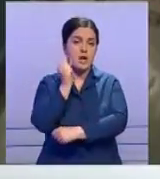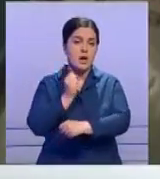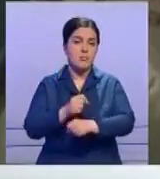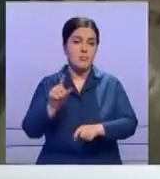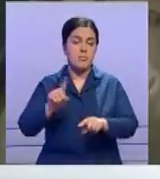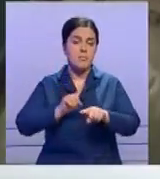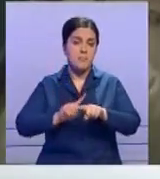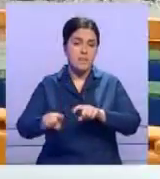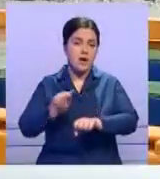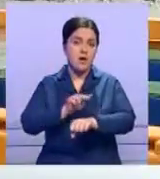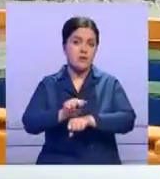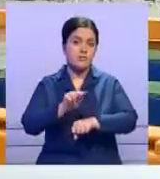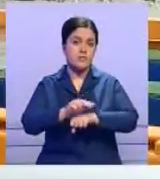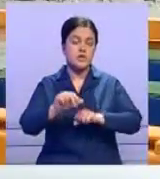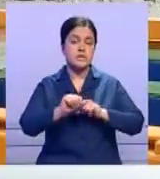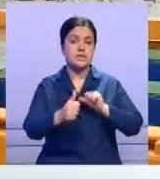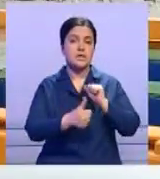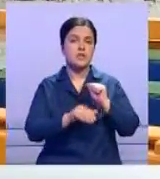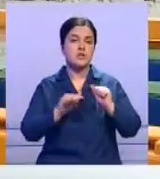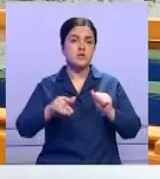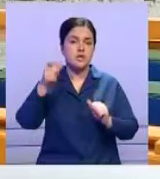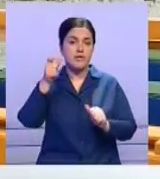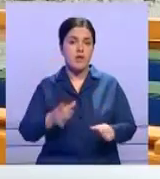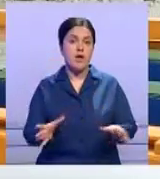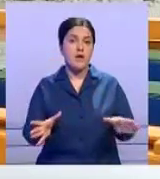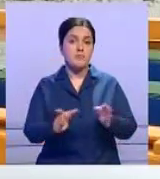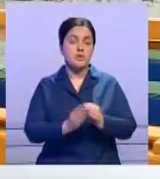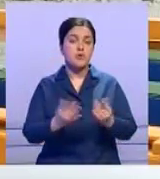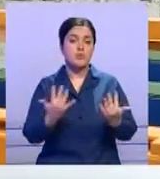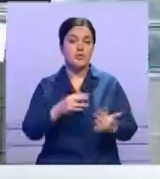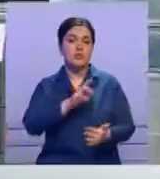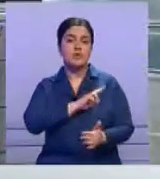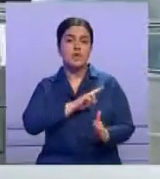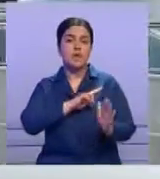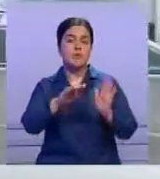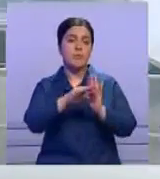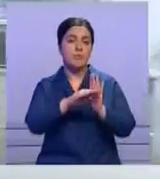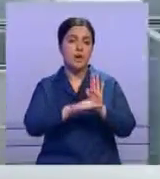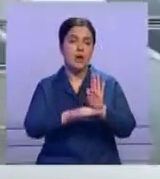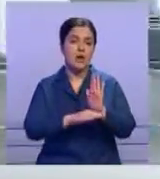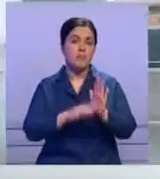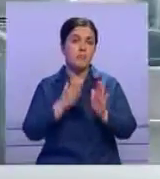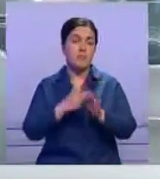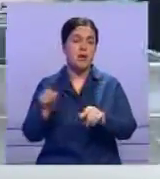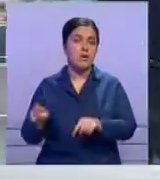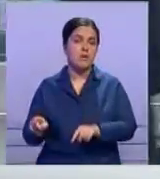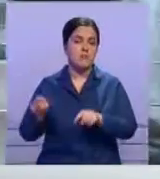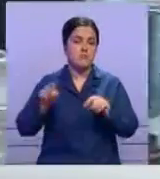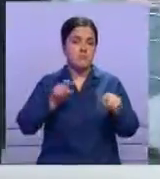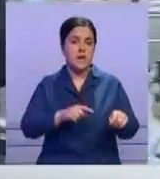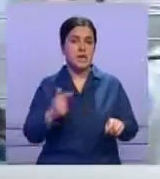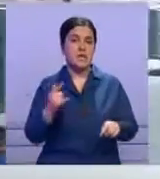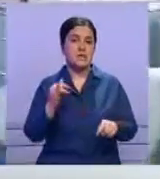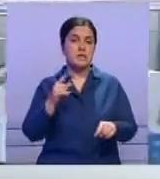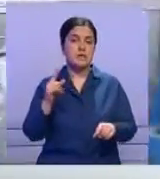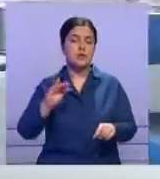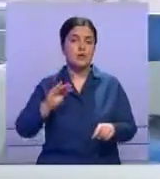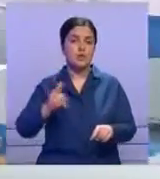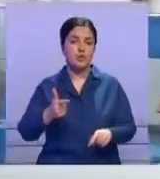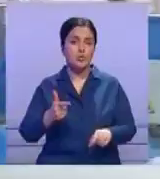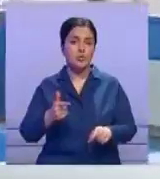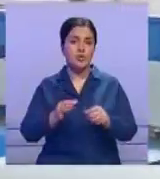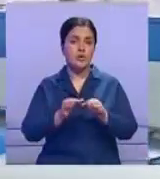Краткосрочным обучением охвачены 16 тысяч человек. И вместе с тем, уже работает программа по переселению граждан из